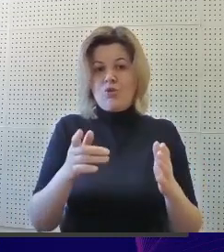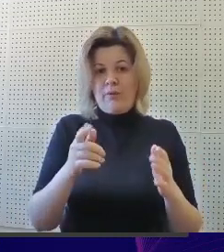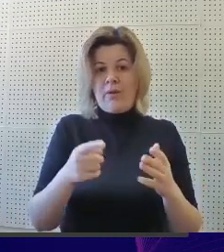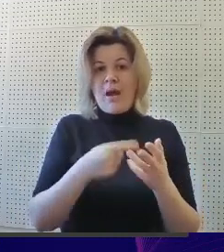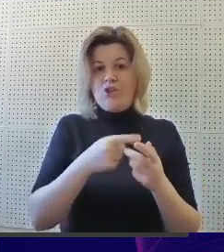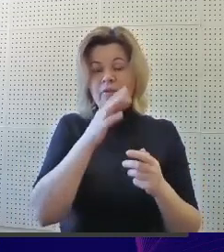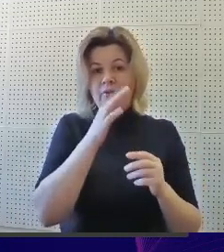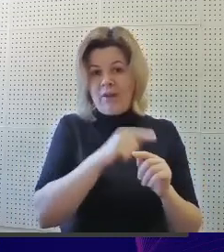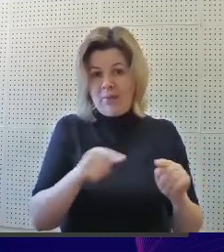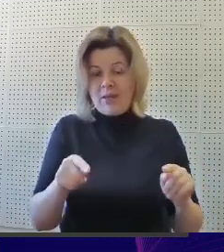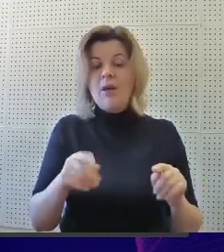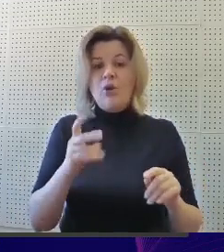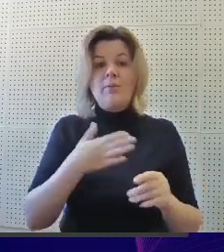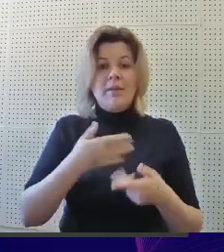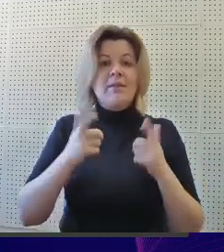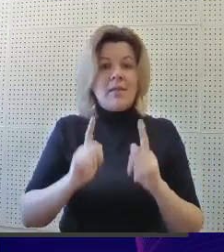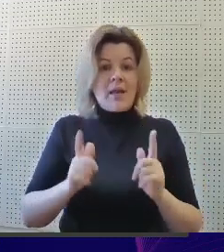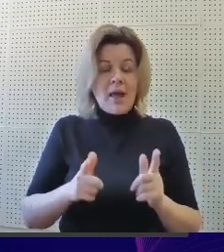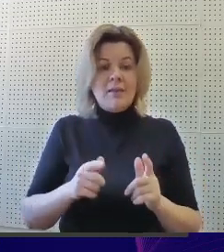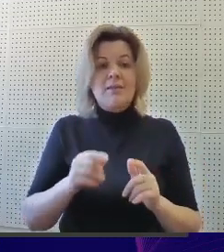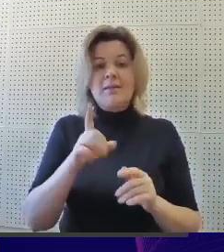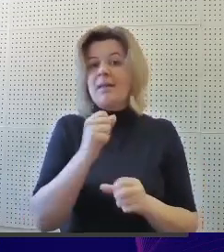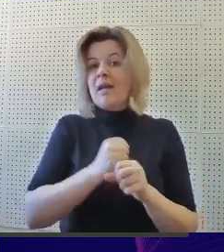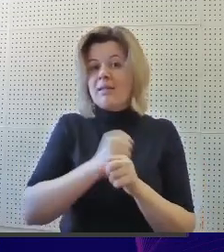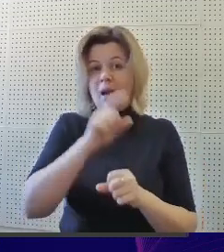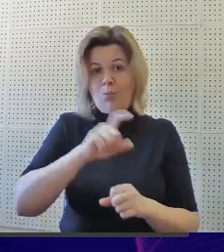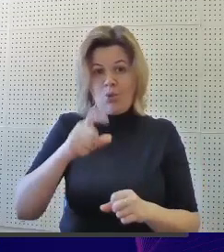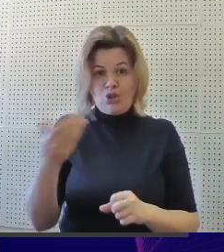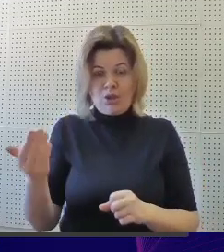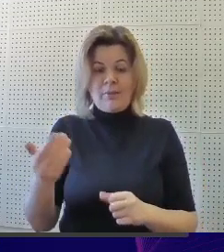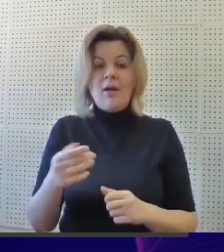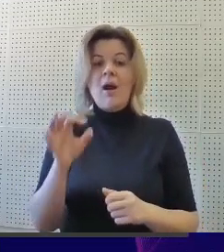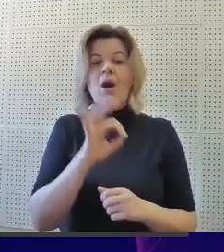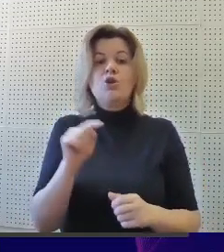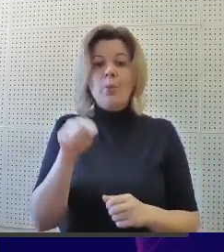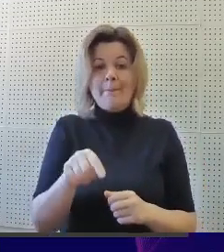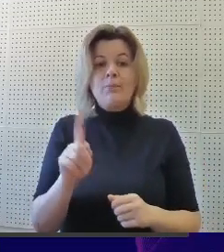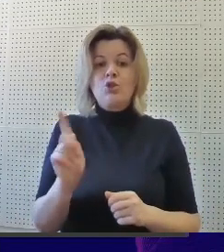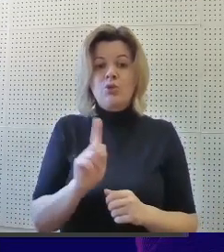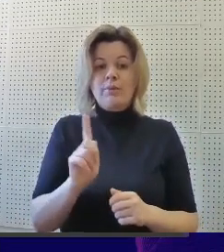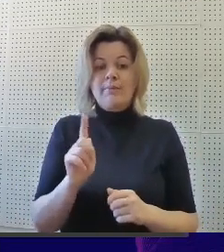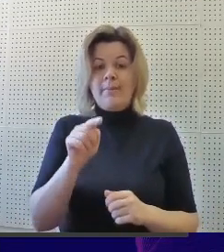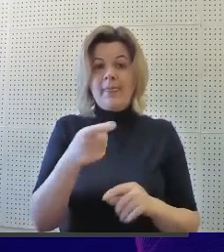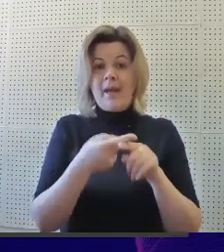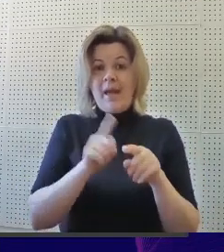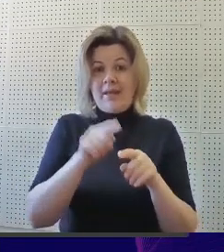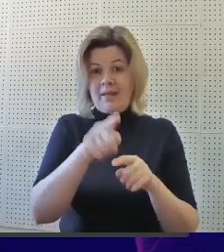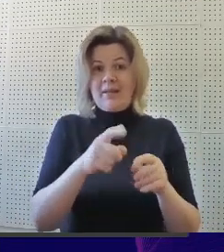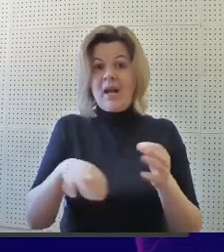промежутка времени. Тем не менее, мы согласны с разработчиками о том, что